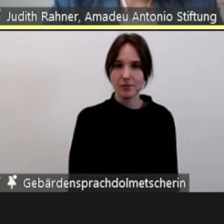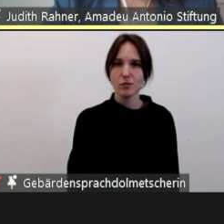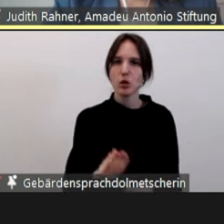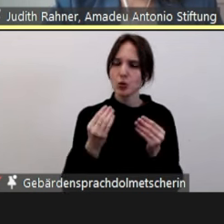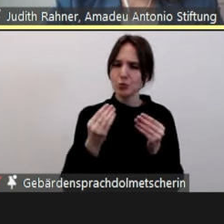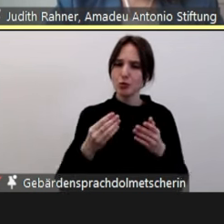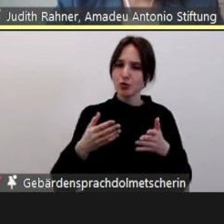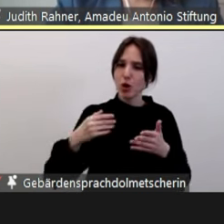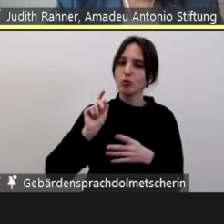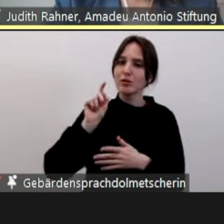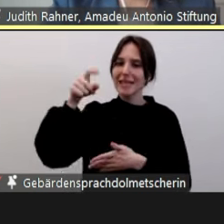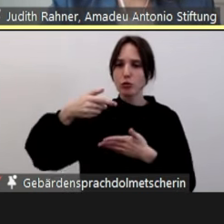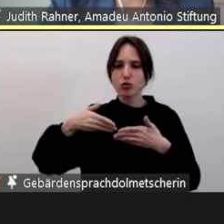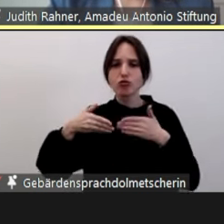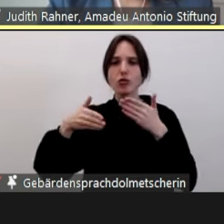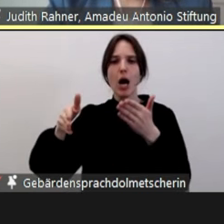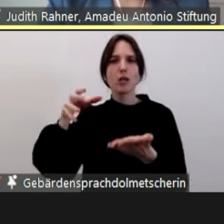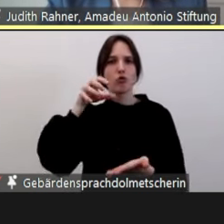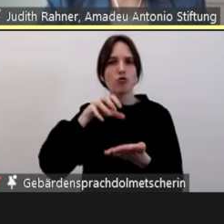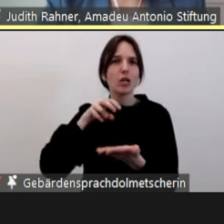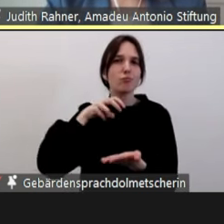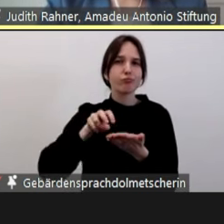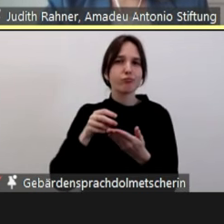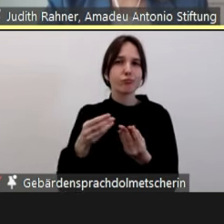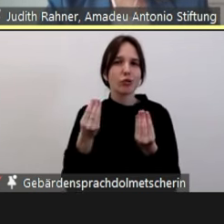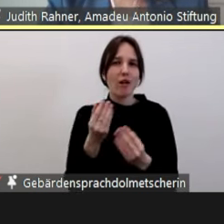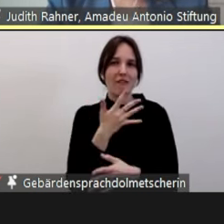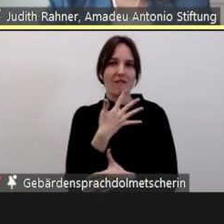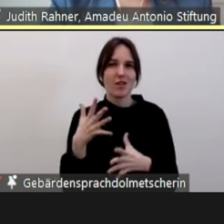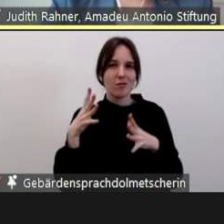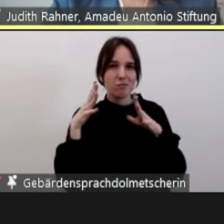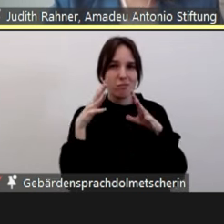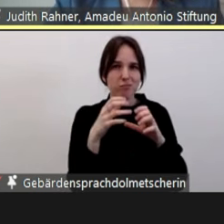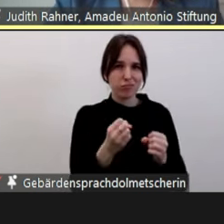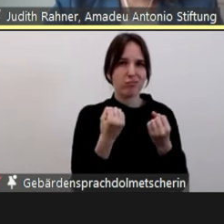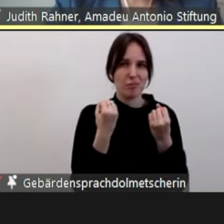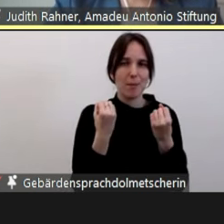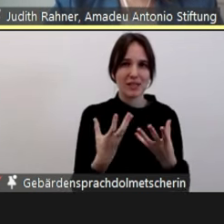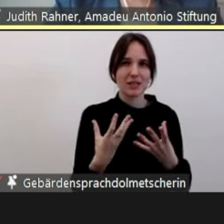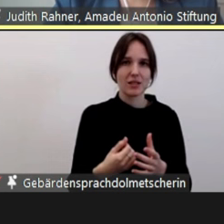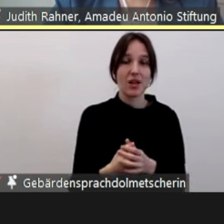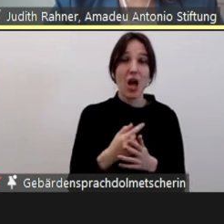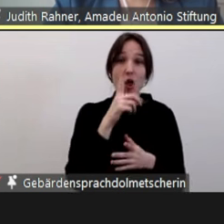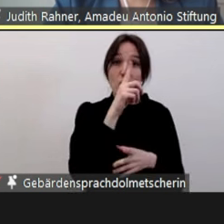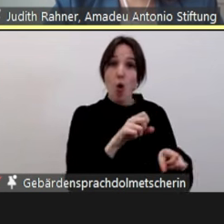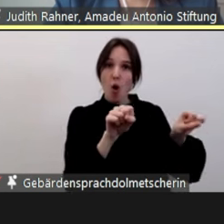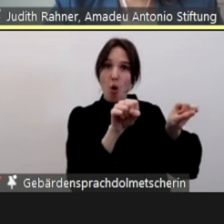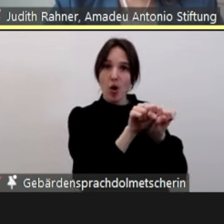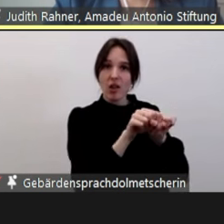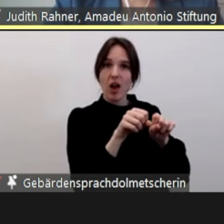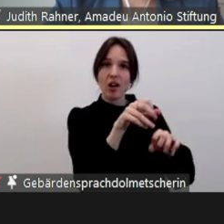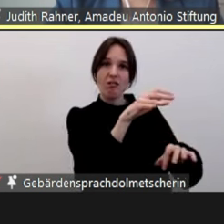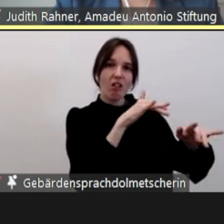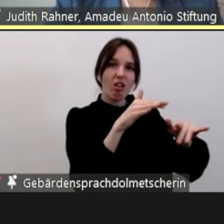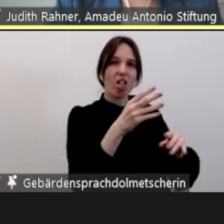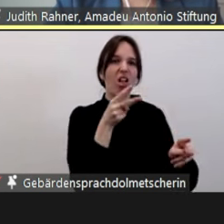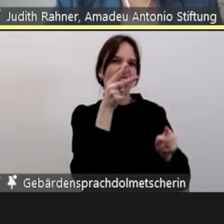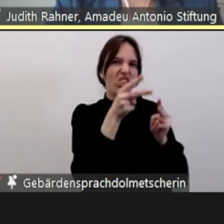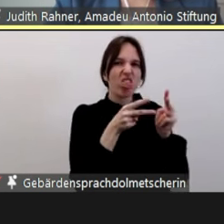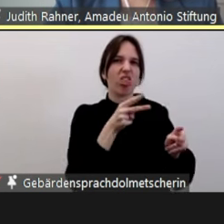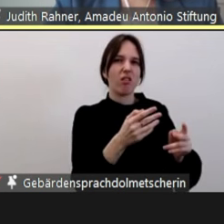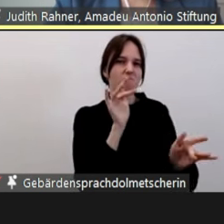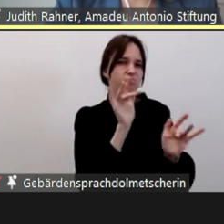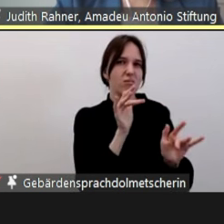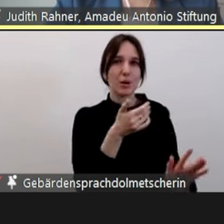Straße. Damit zeigen wir auch nochmal, und das war auch ein wichtiger Punkt nochmal zu zeigen, es geht auch nicht nur um Online-Pöbeleien und Beleidigungen, sondern